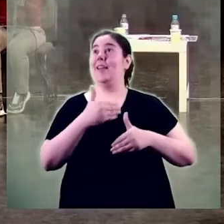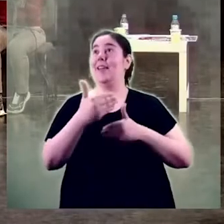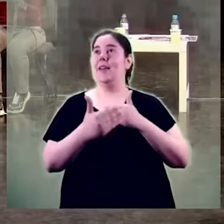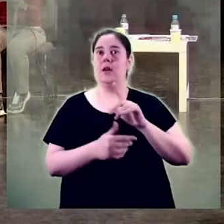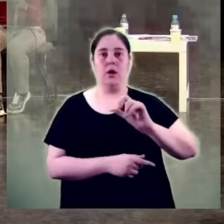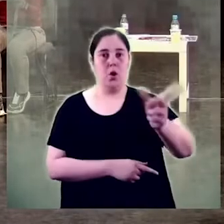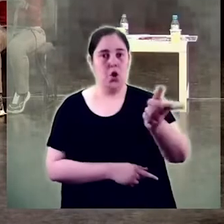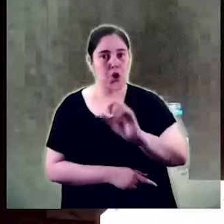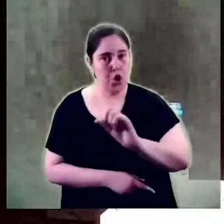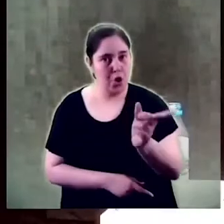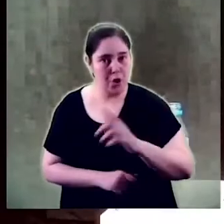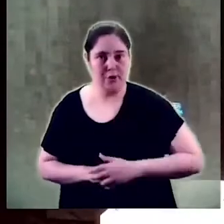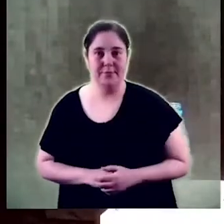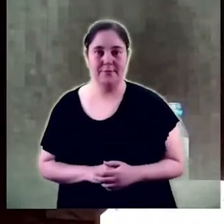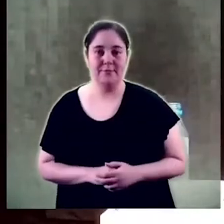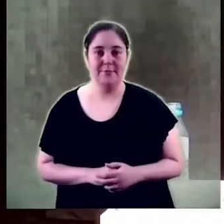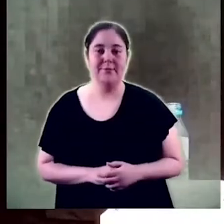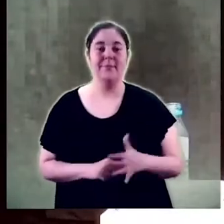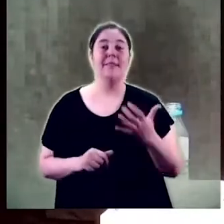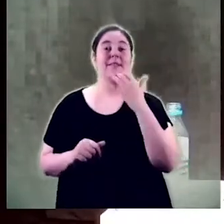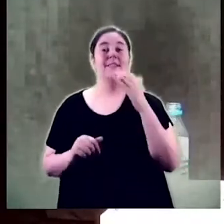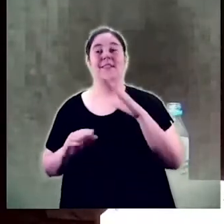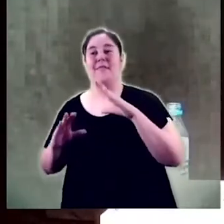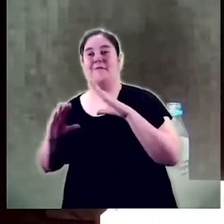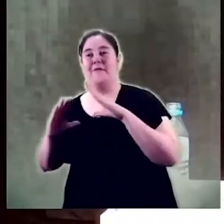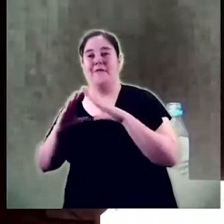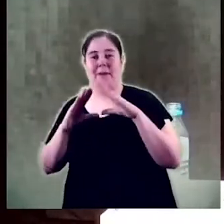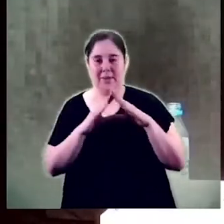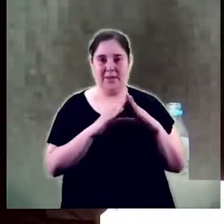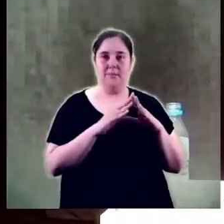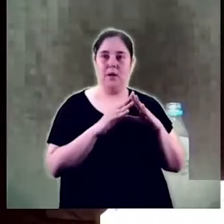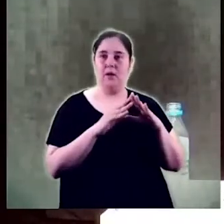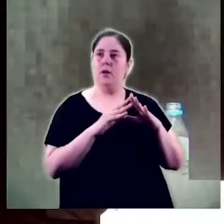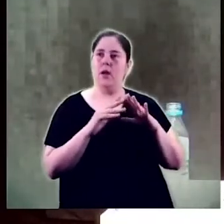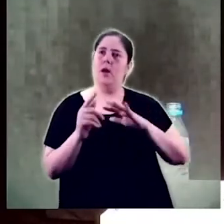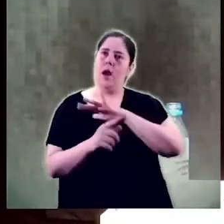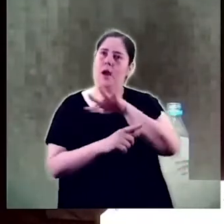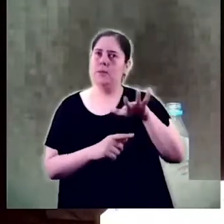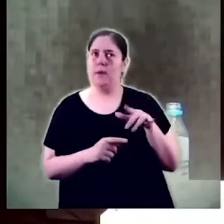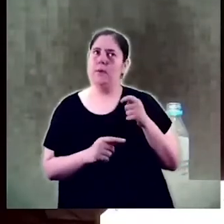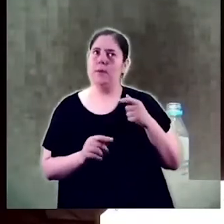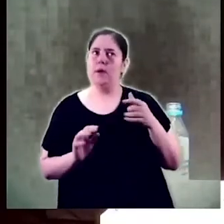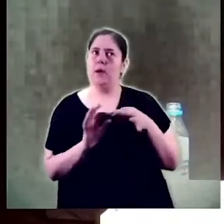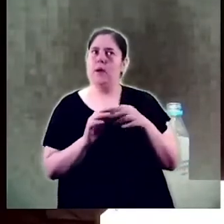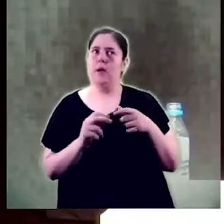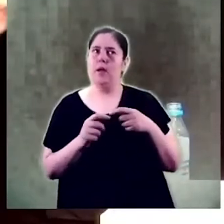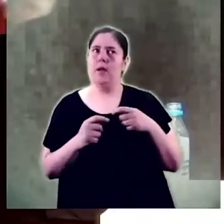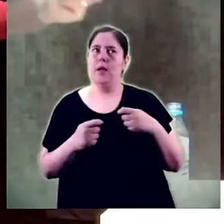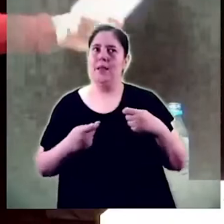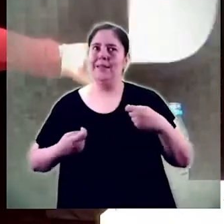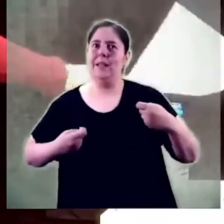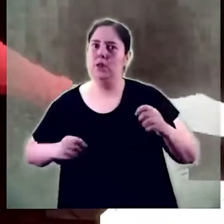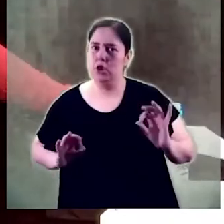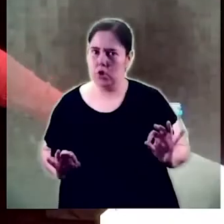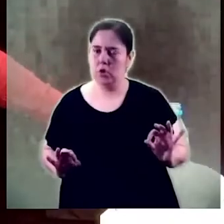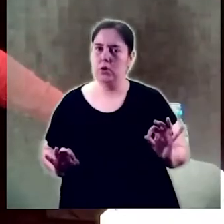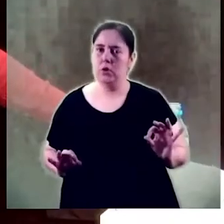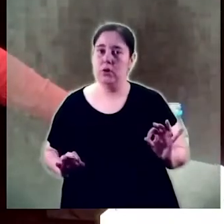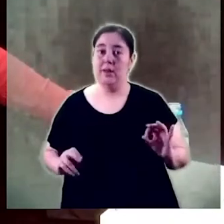els feminismes han traçat i traçen espais d'atenció i el debat que s'hi genera és el motor